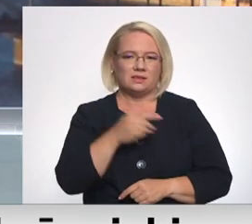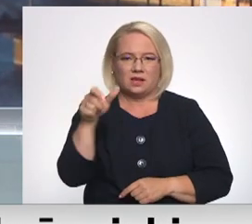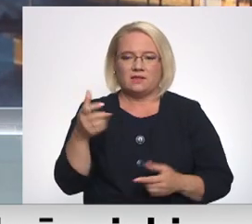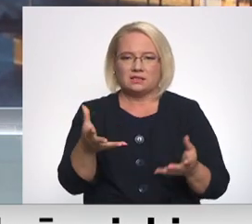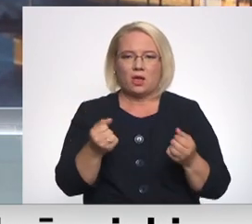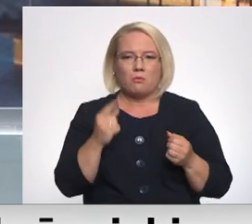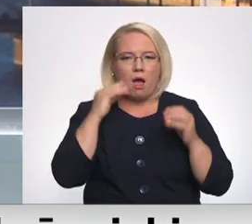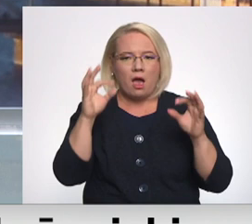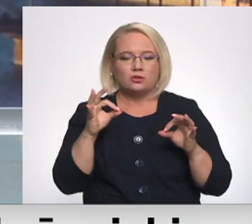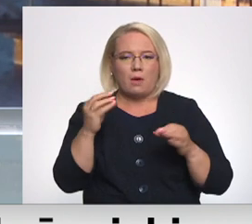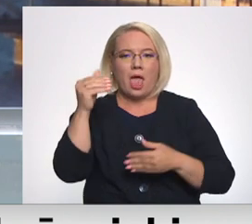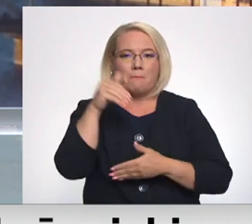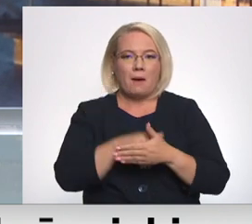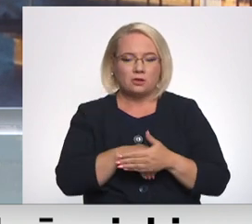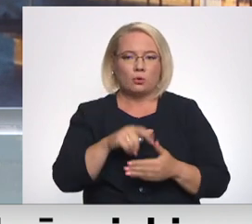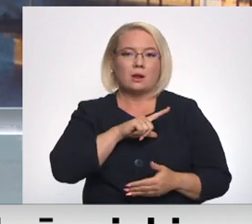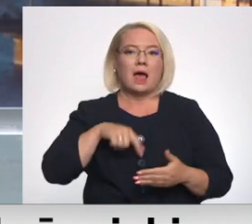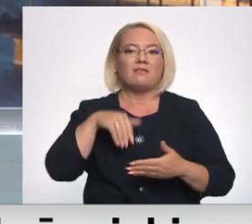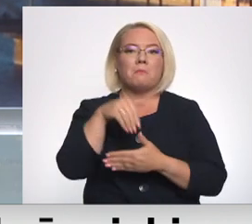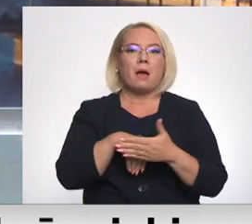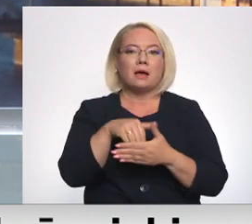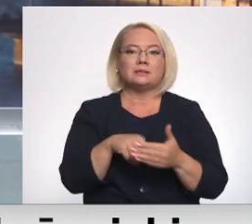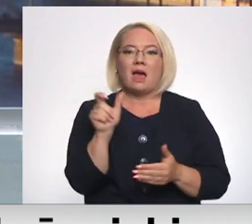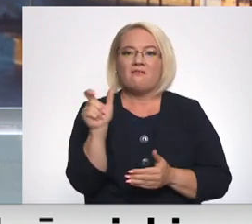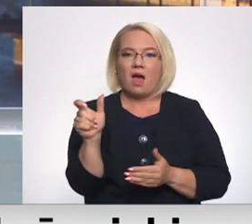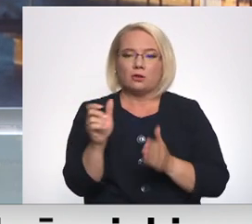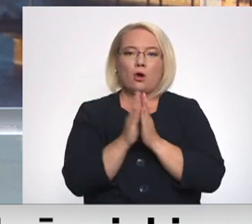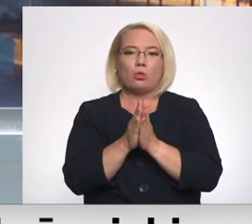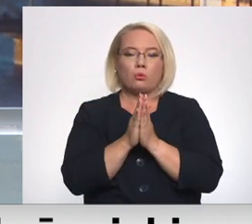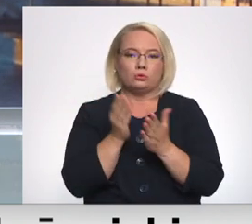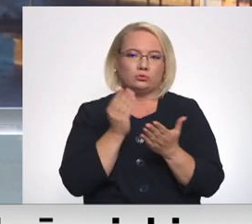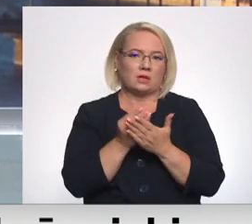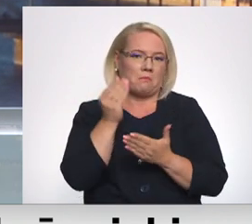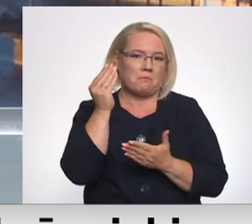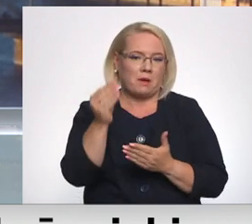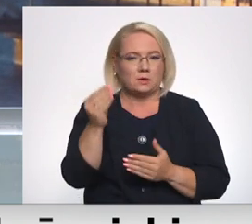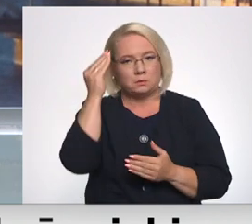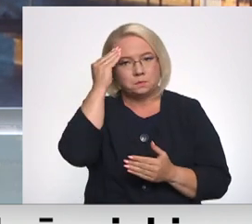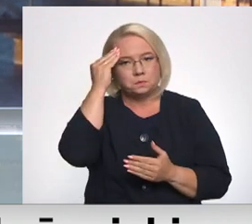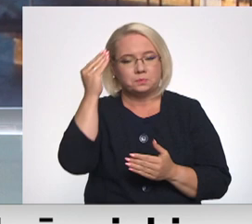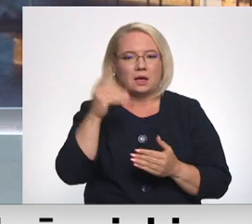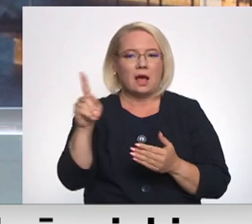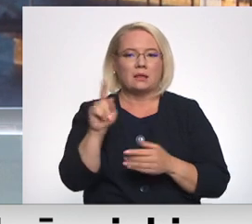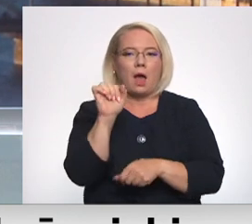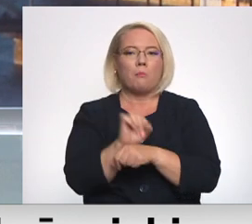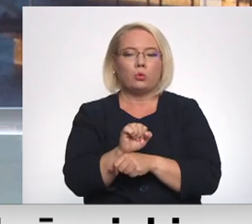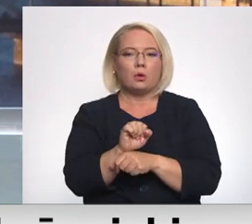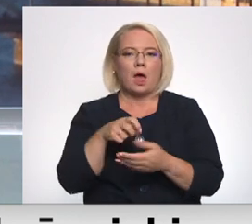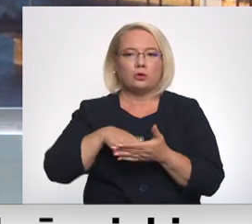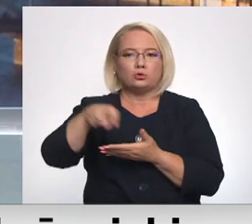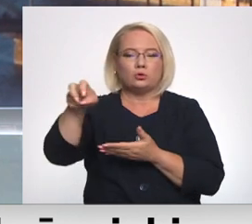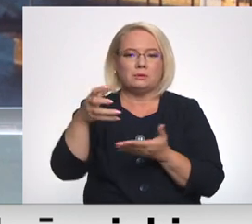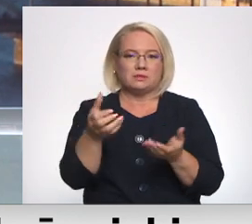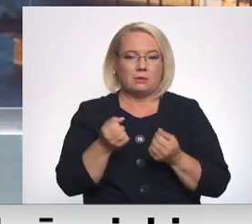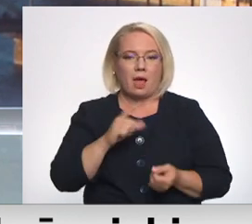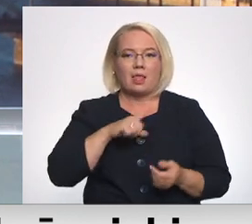aizdomīgus ēpastus, kuros Latvijas pasta vārdā tiek lūgts veikt apmaksu, it kā aizturētu sūtījumu saņemšanai. Latvijas